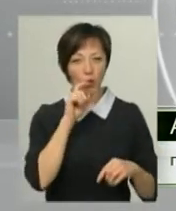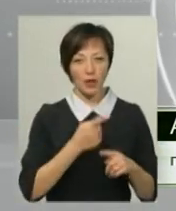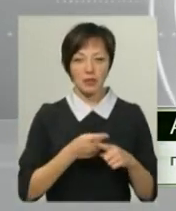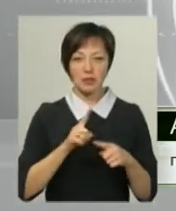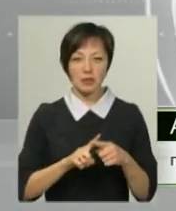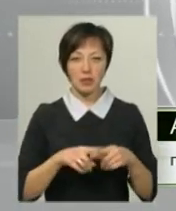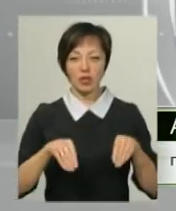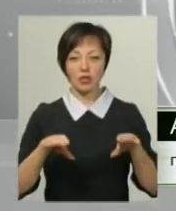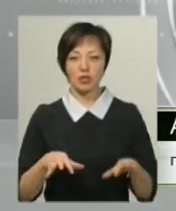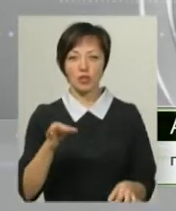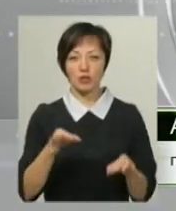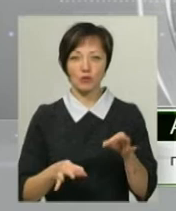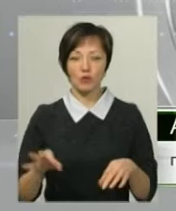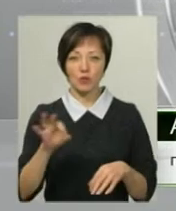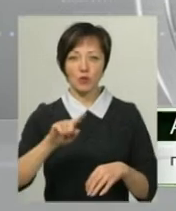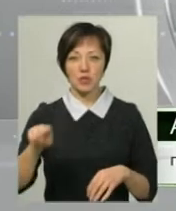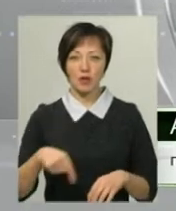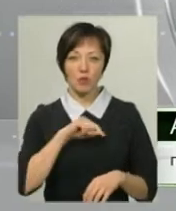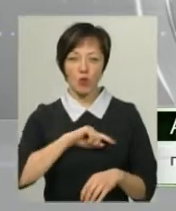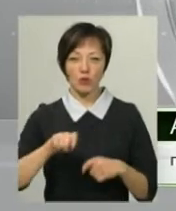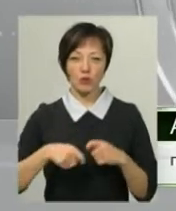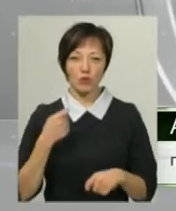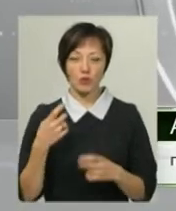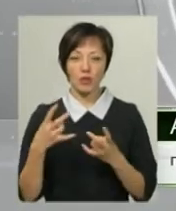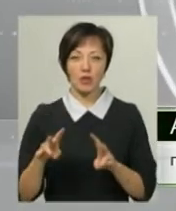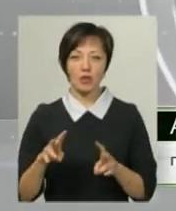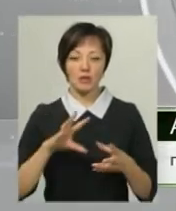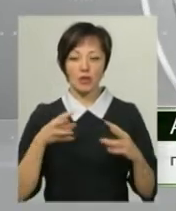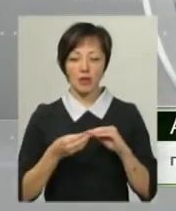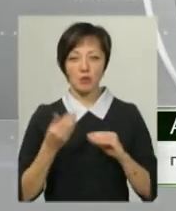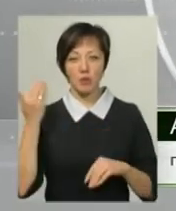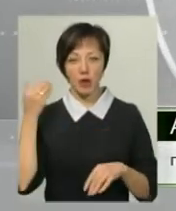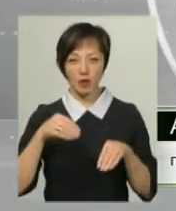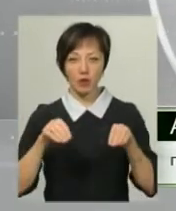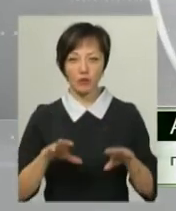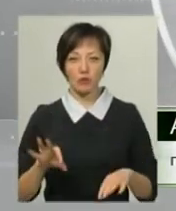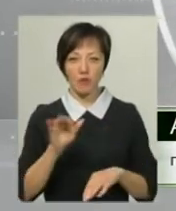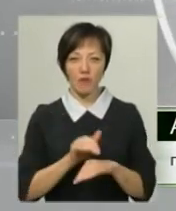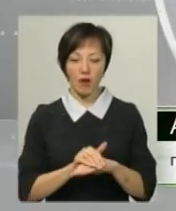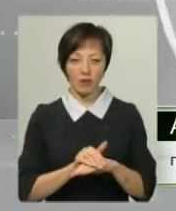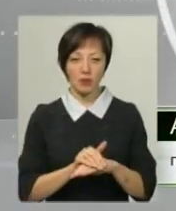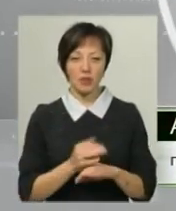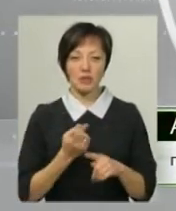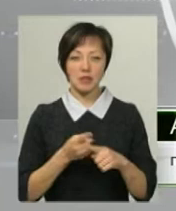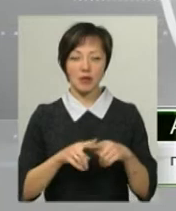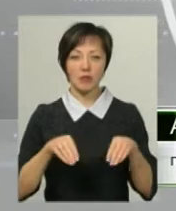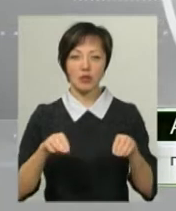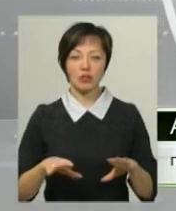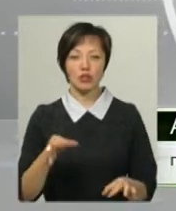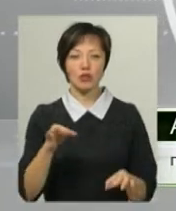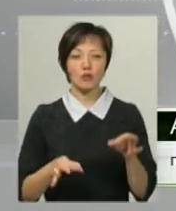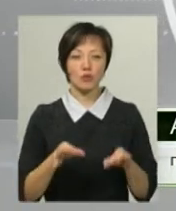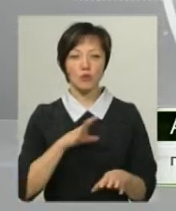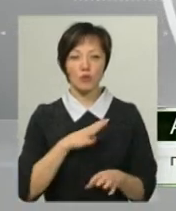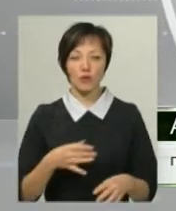рішення суду про стягнення моральної шкоди є наслідком попереднього рішення про встановлення факту. З даним рішенням суду